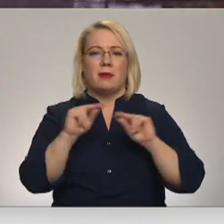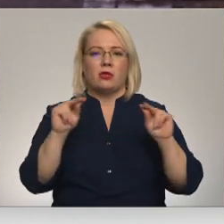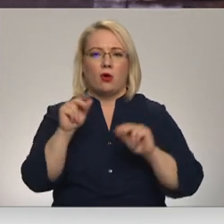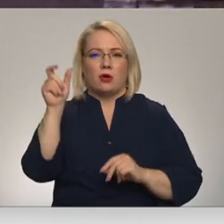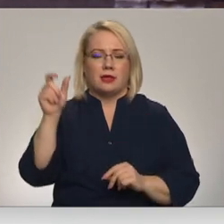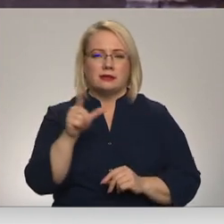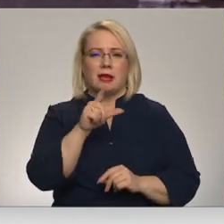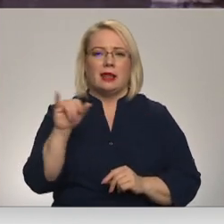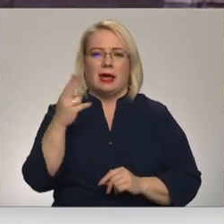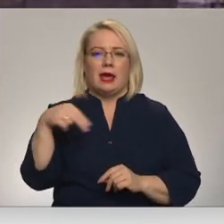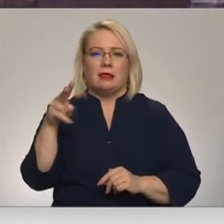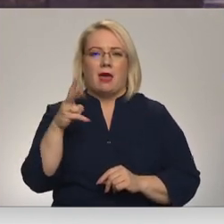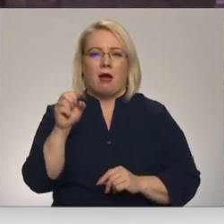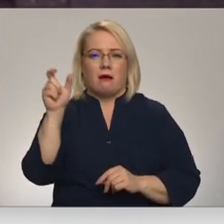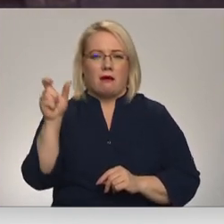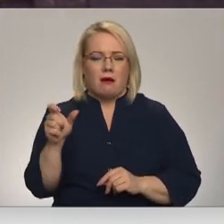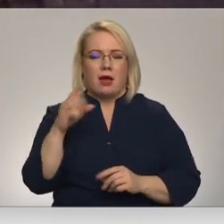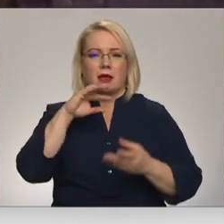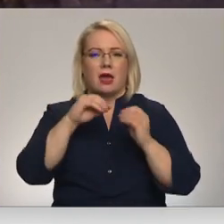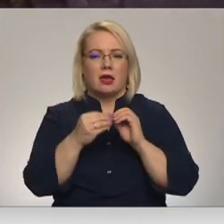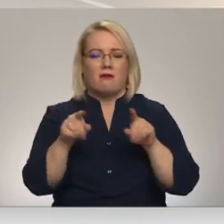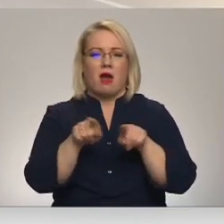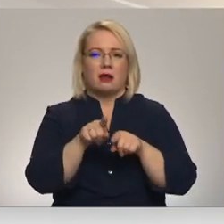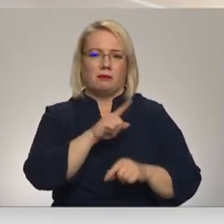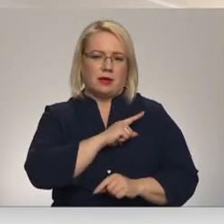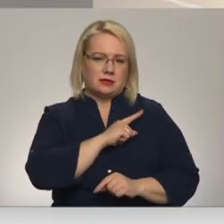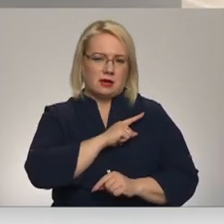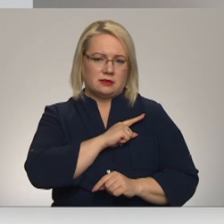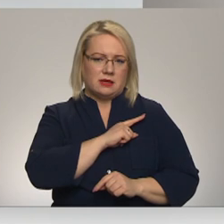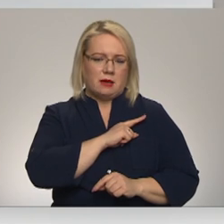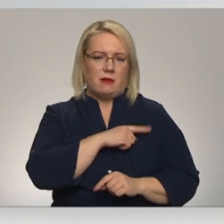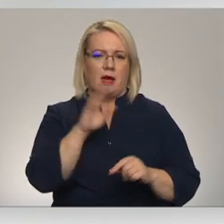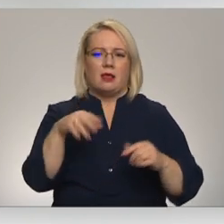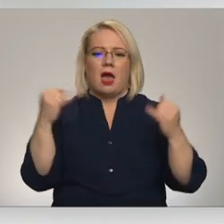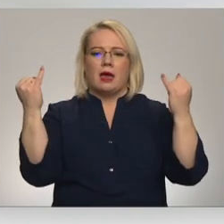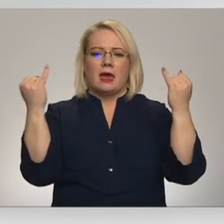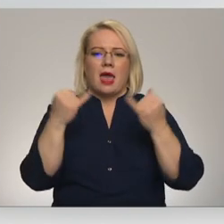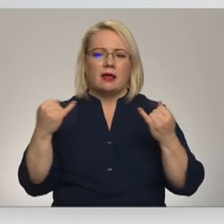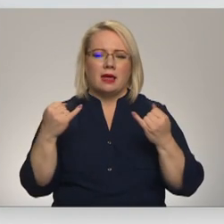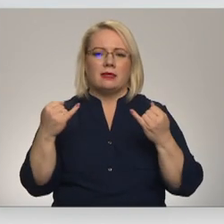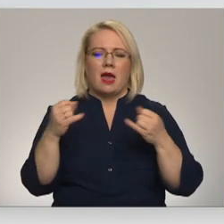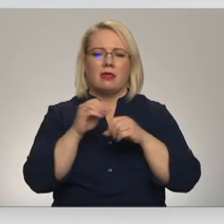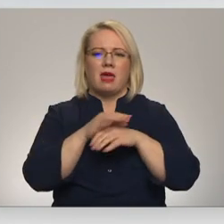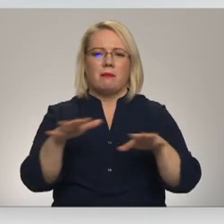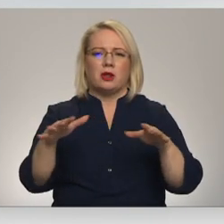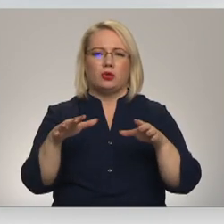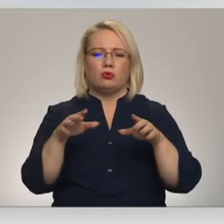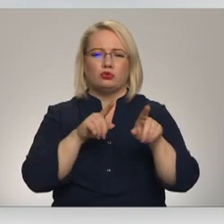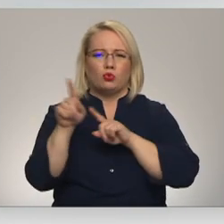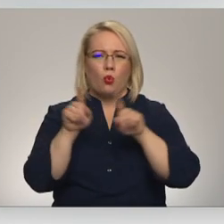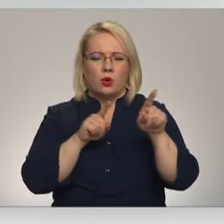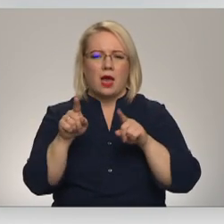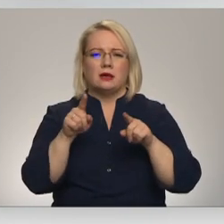Ingmārs Līdaka ir jāievēro zināma piesardzība. Lai eglītē nebija skujas, viņus mēdz arī kādreiz